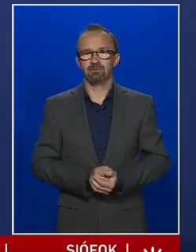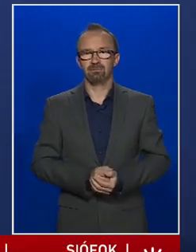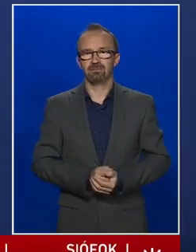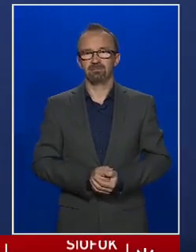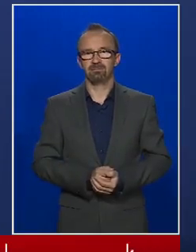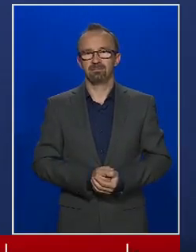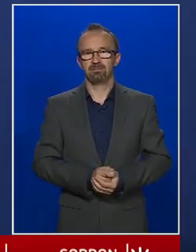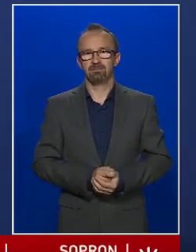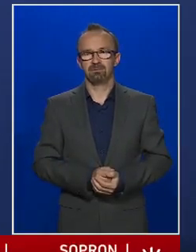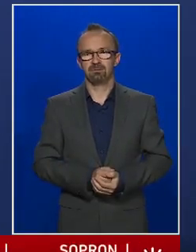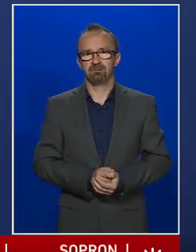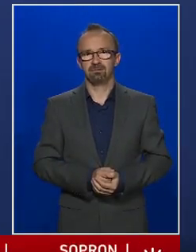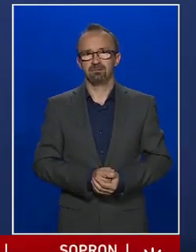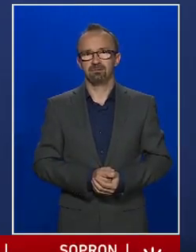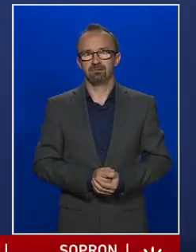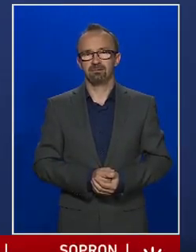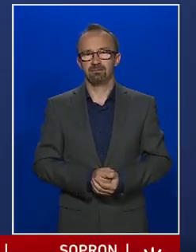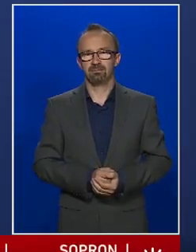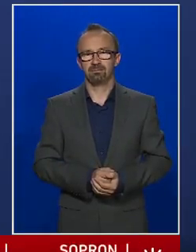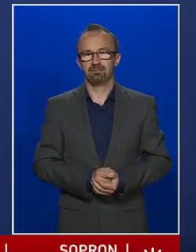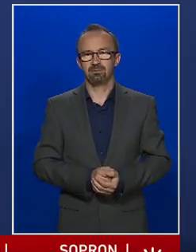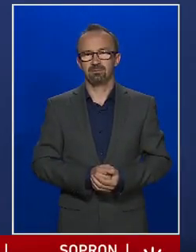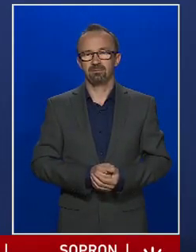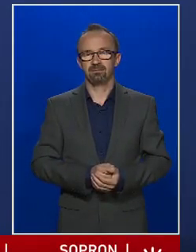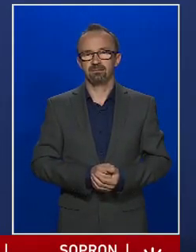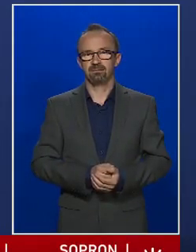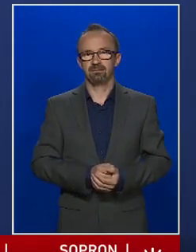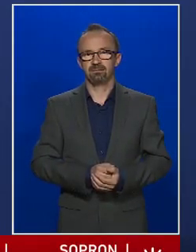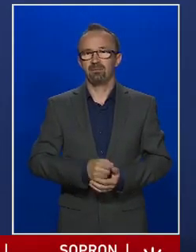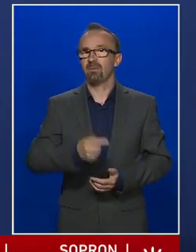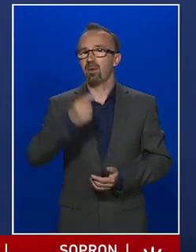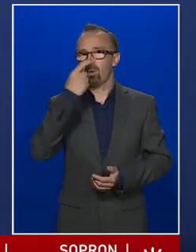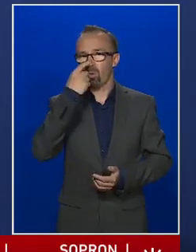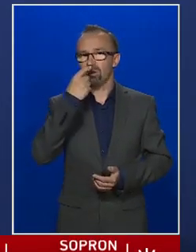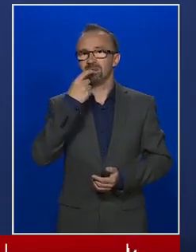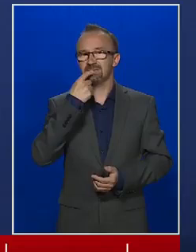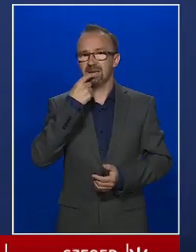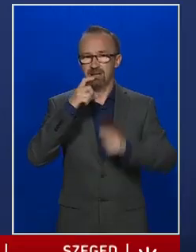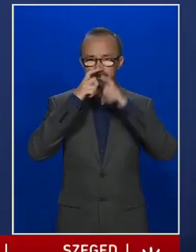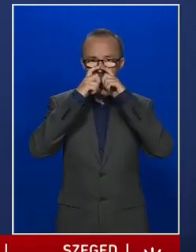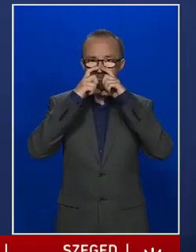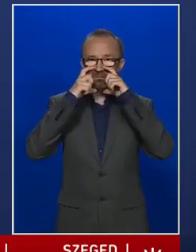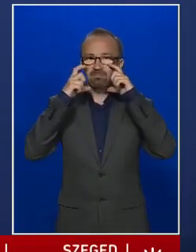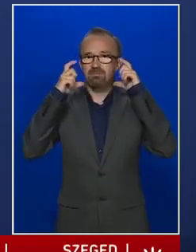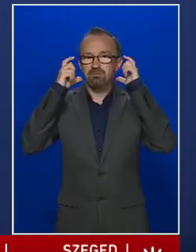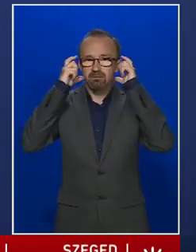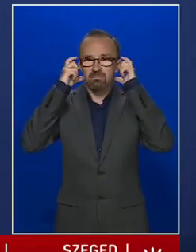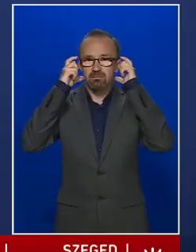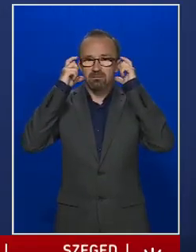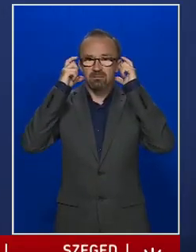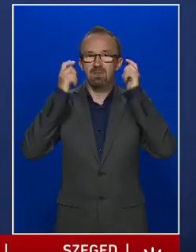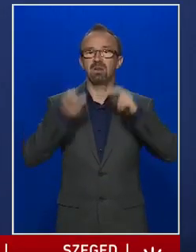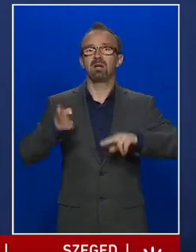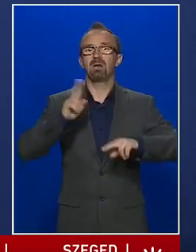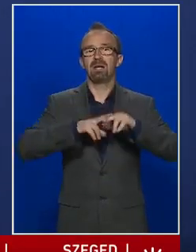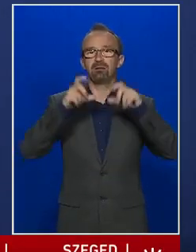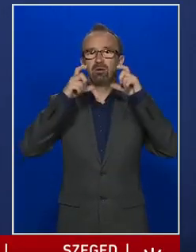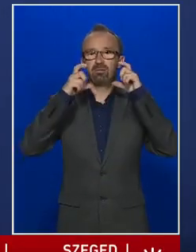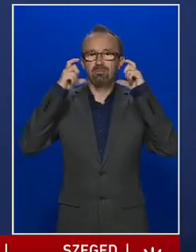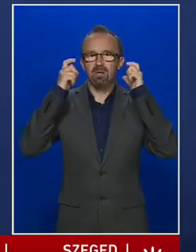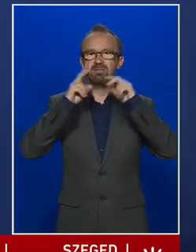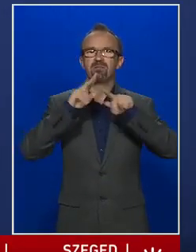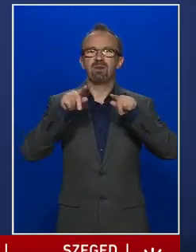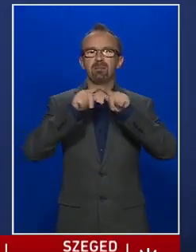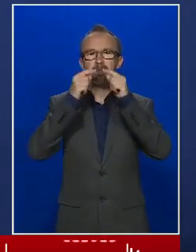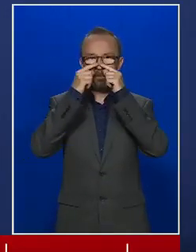eltakarom a légutat, tehát az orromat is, és a számat is. A legtöbb maszknak van